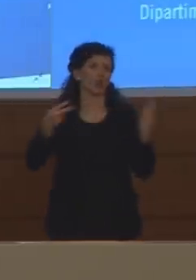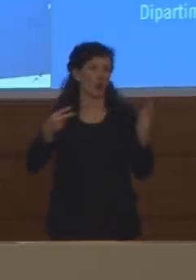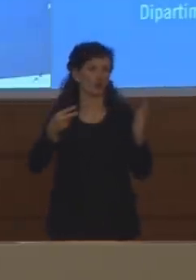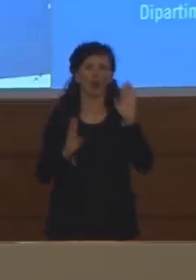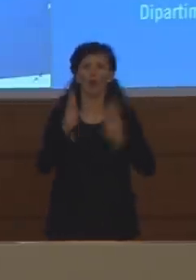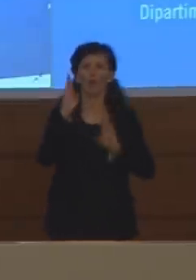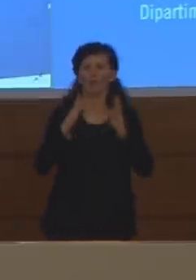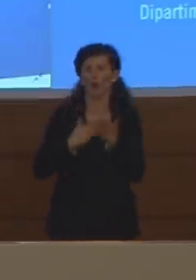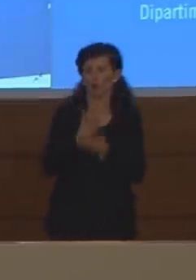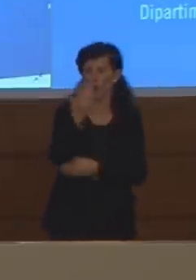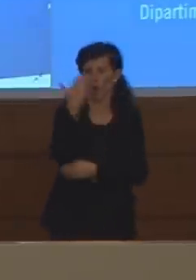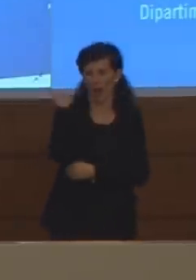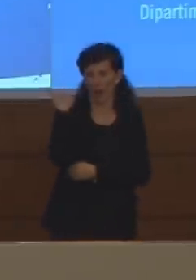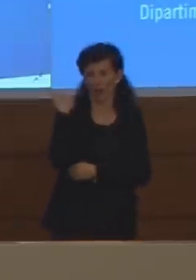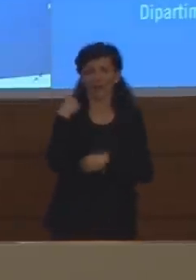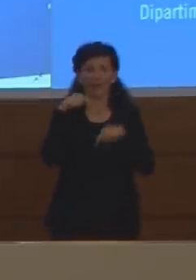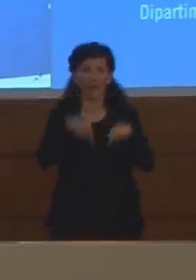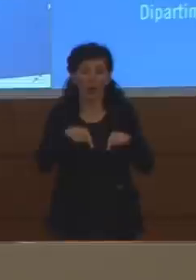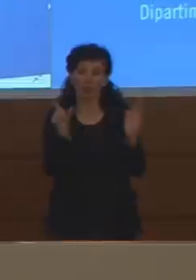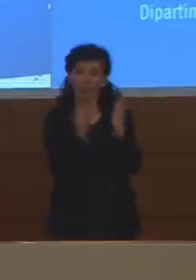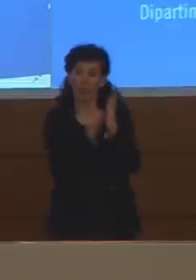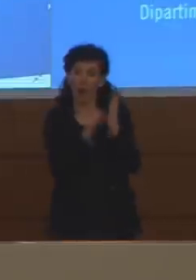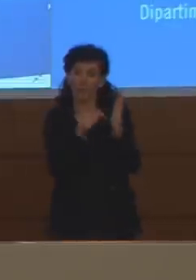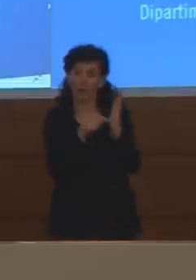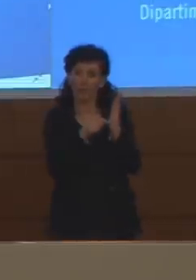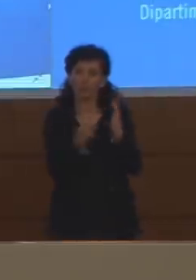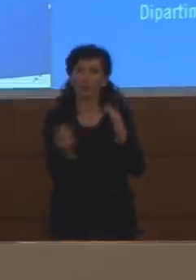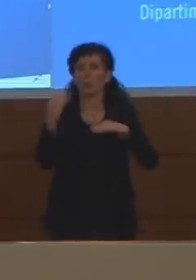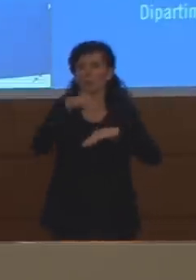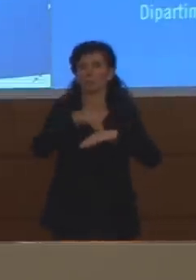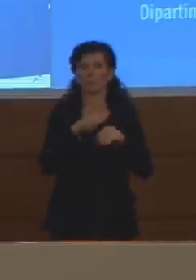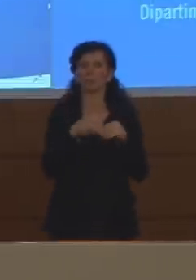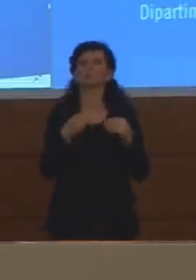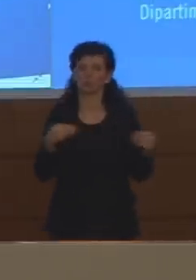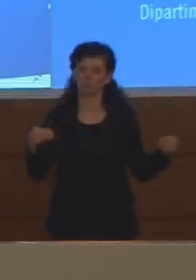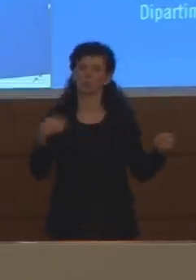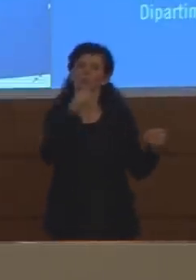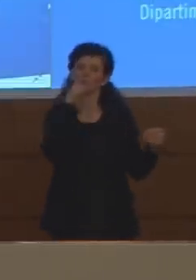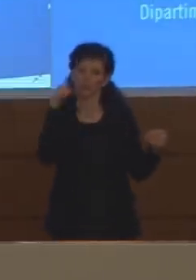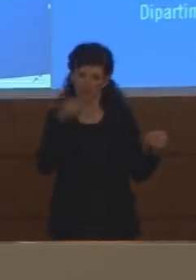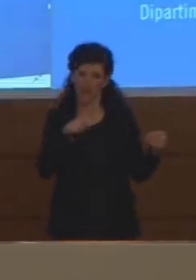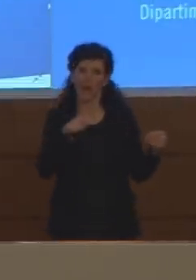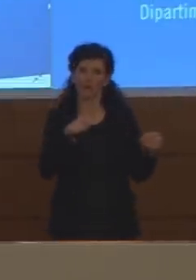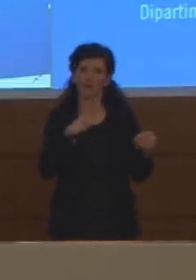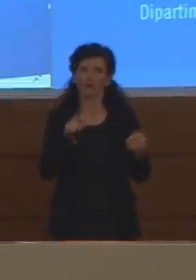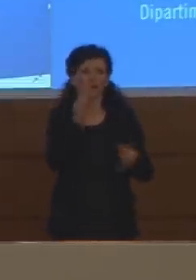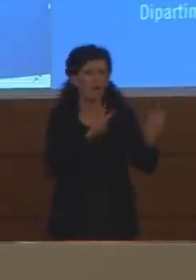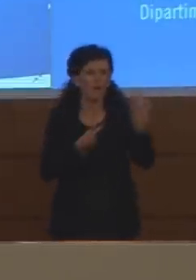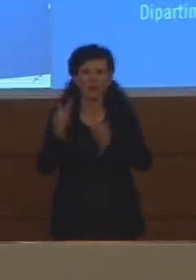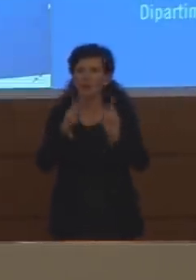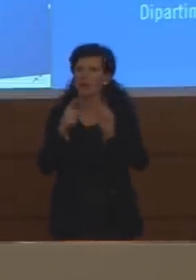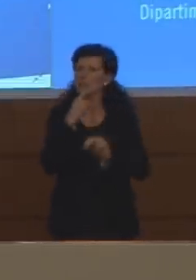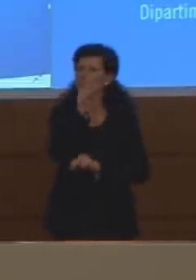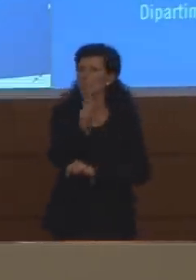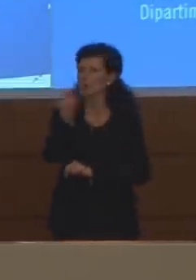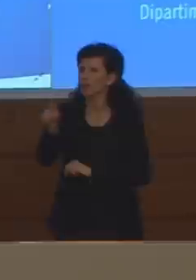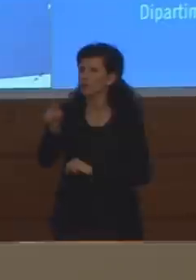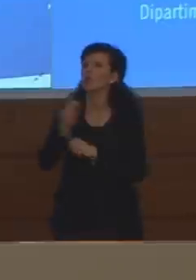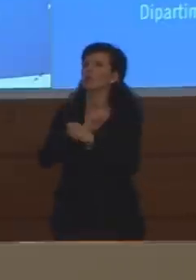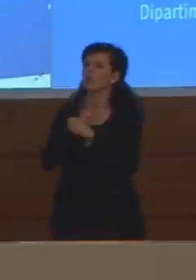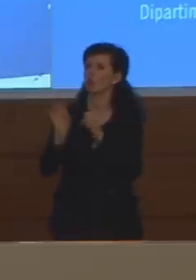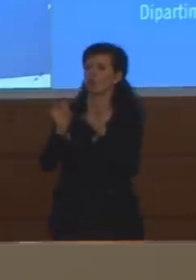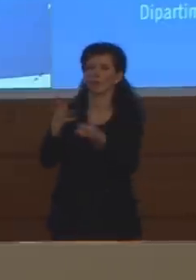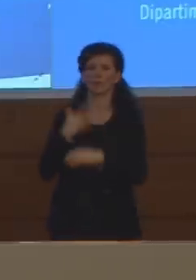parlavamo prima è uno strumento in più per il tracciamento dei contatti che ovviamente non era disponibile ai tempi della tubercolosi e che si è dimostrata